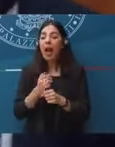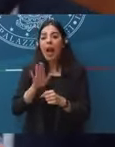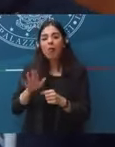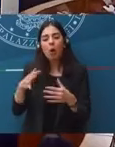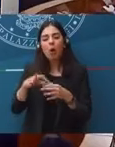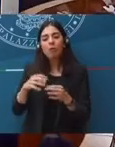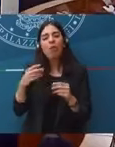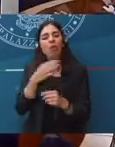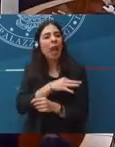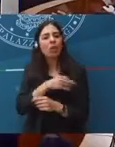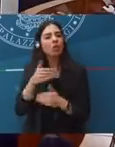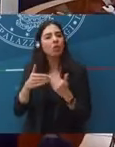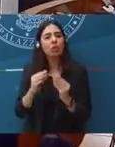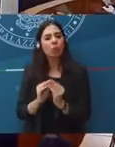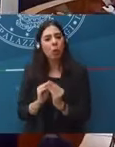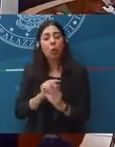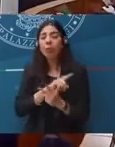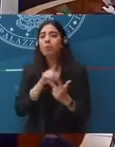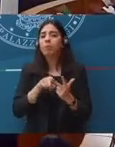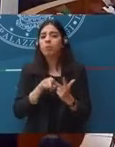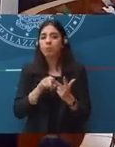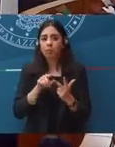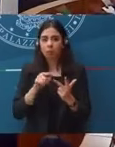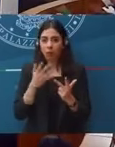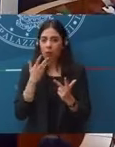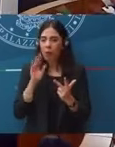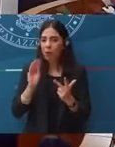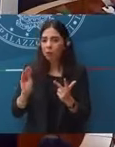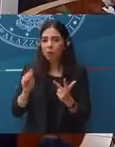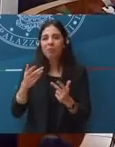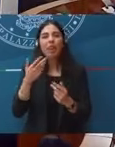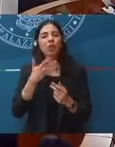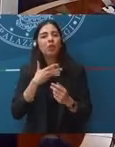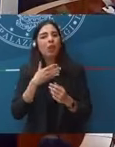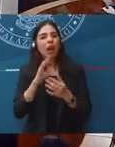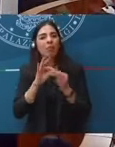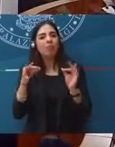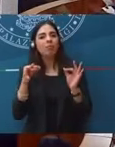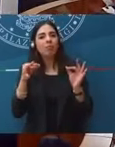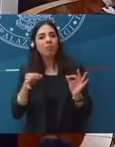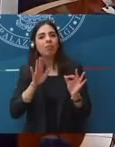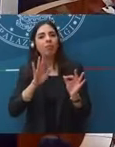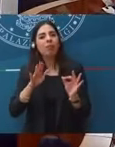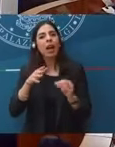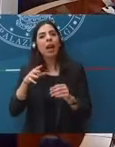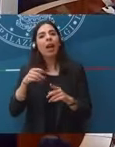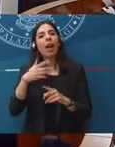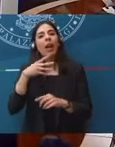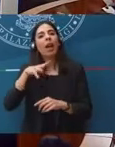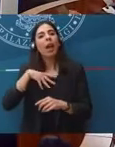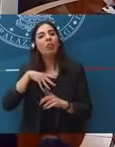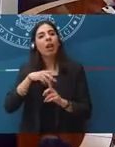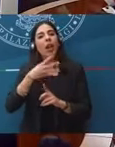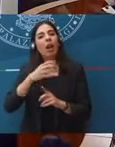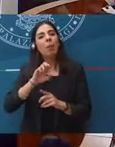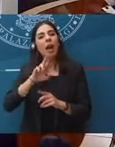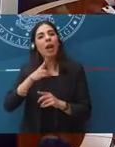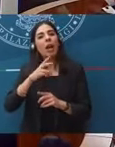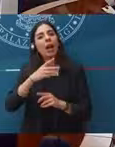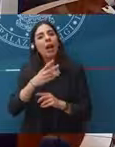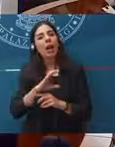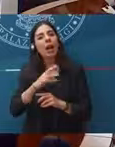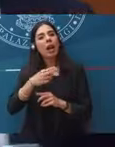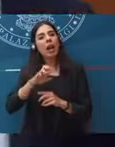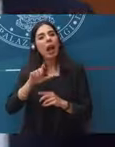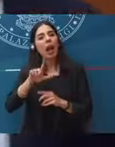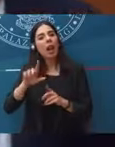E la terza, le volevo chiedere i commentari, una dichiarazione della cancelliera Merkel, che è uscita poco fa, a proposito del vaccino di Sputnik. Sputnik,